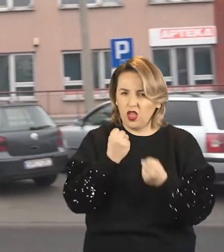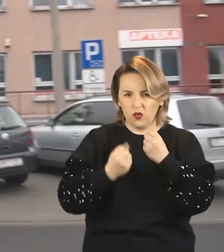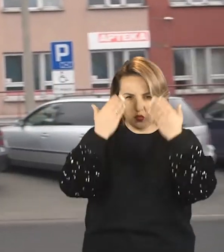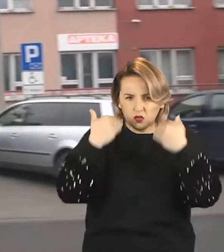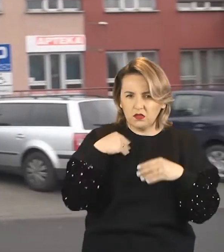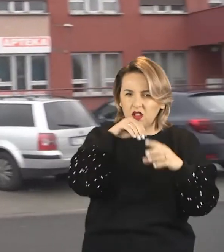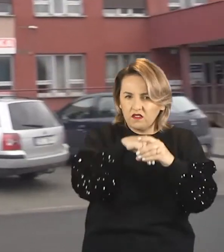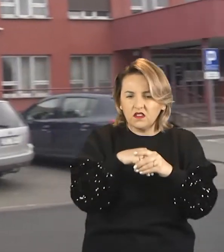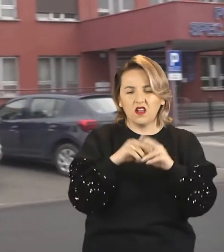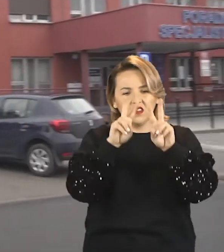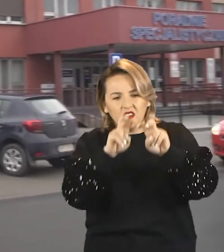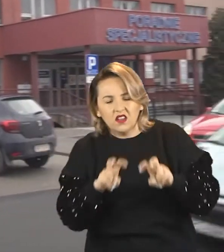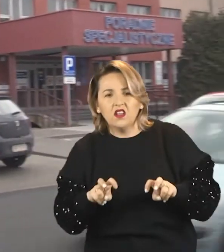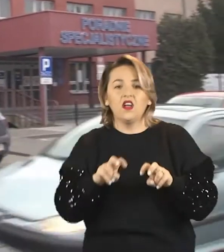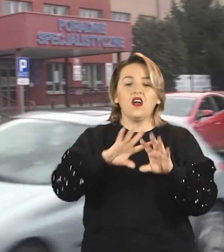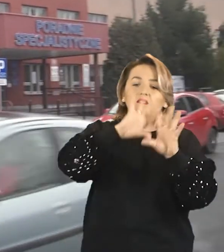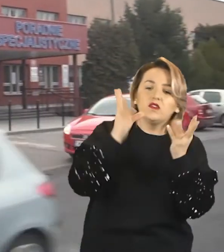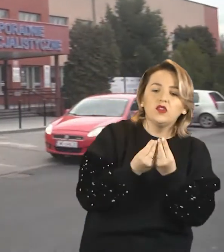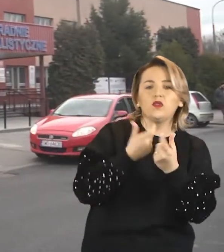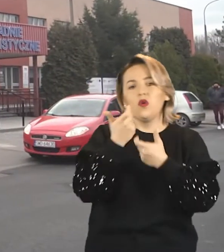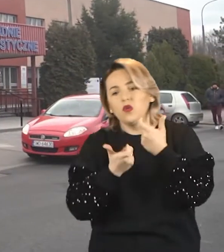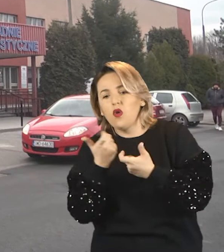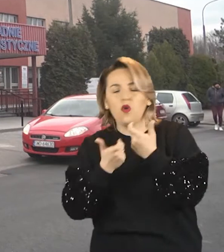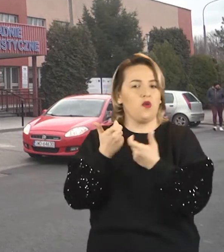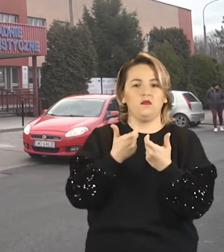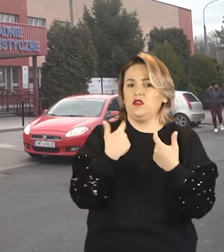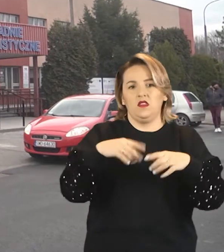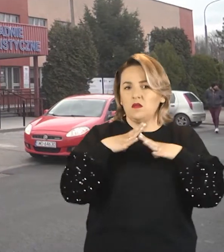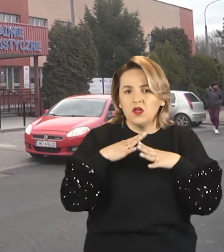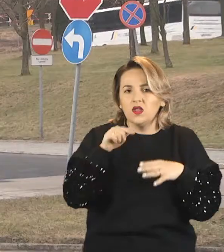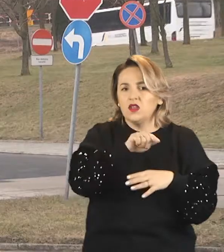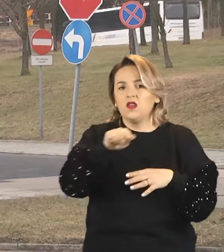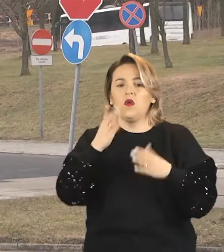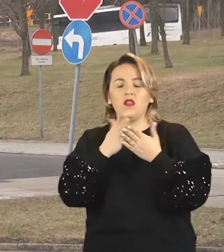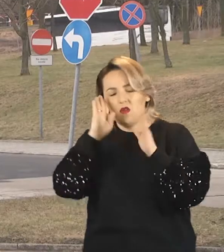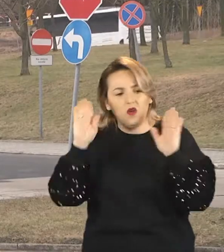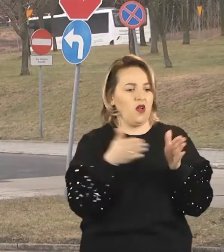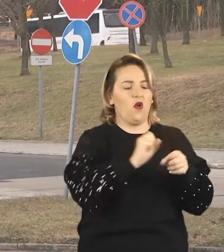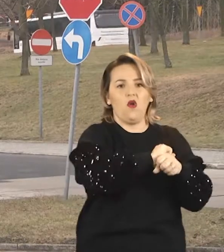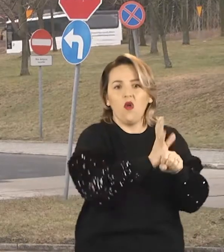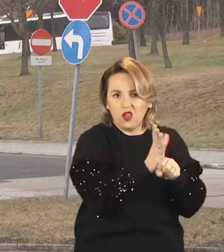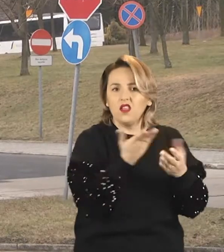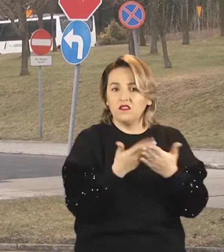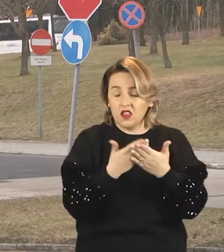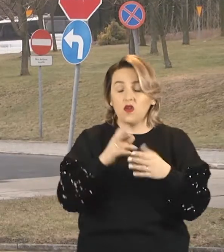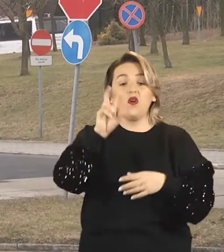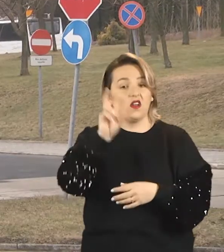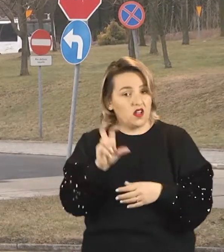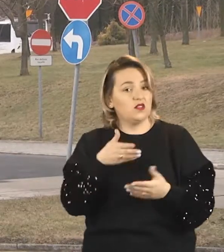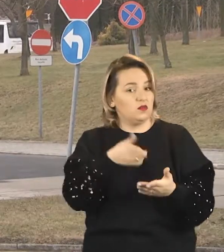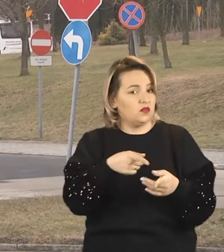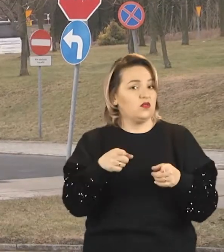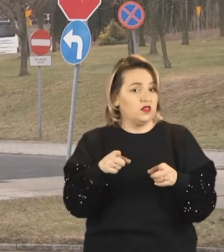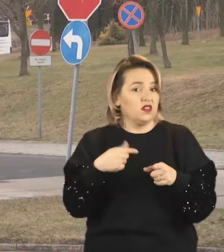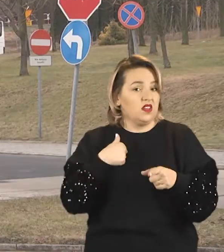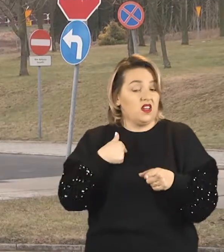szczególnie trudny. Część diagnostyki i zabiegów nie jest wykonywana, przez co zmieniają się aktualne potrzeby placówek medycznych, także